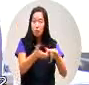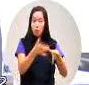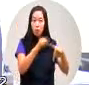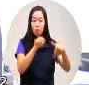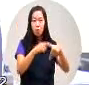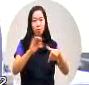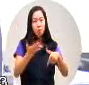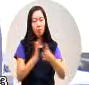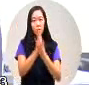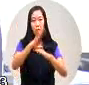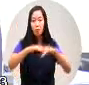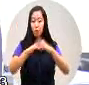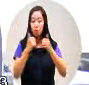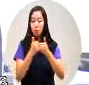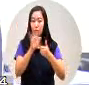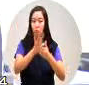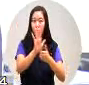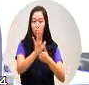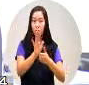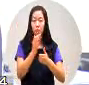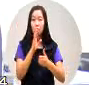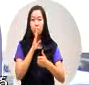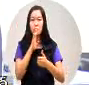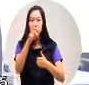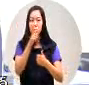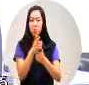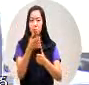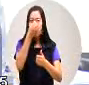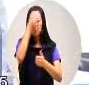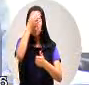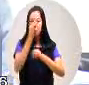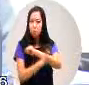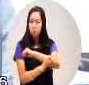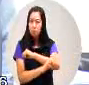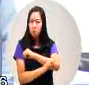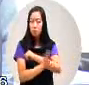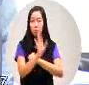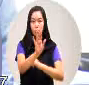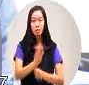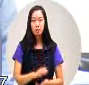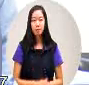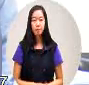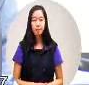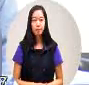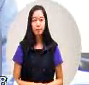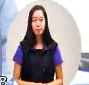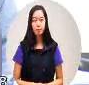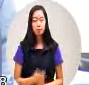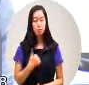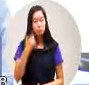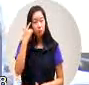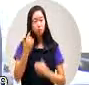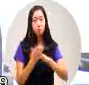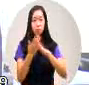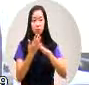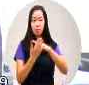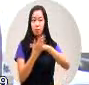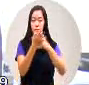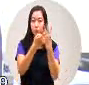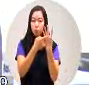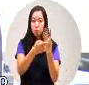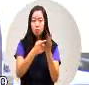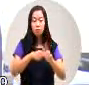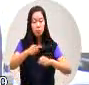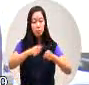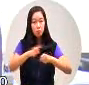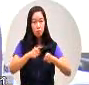但是协会呢有的是呢专门在价格销的也有这样的状况所以我们产业计划人民会的产业